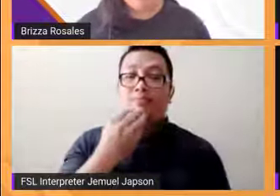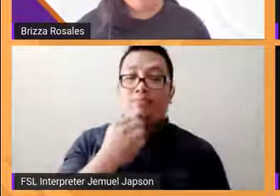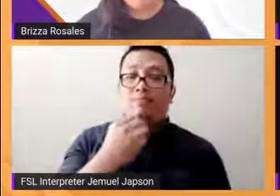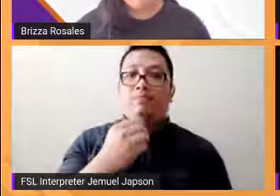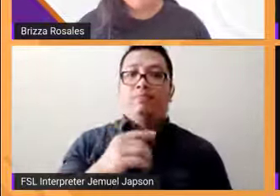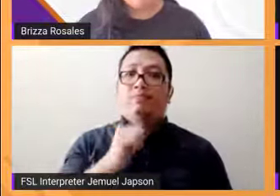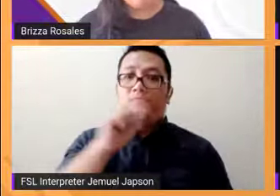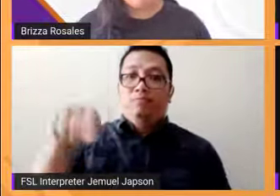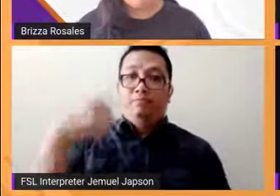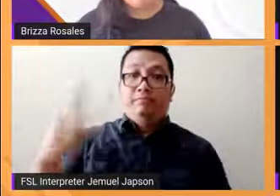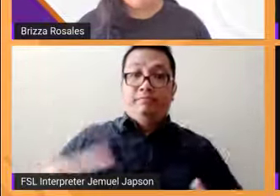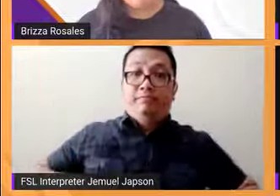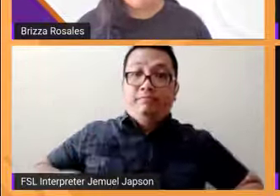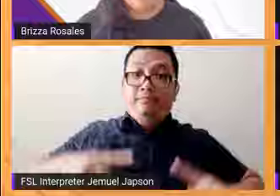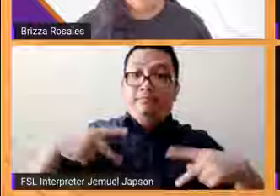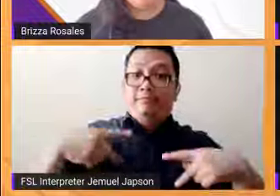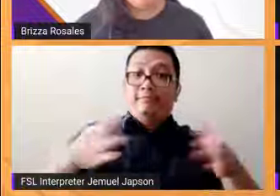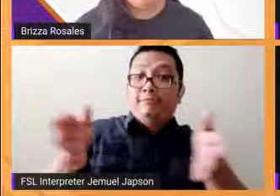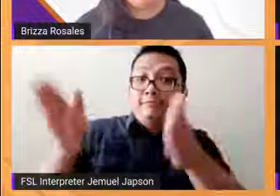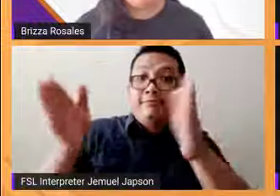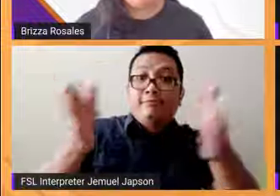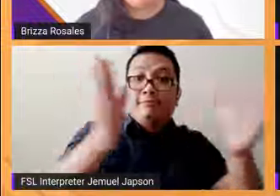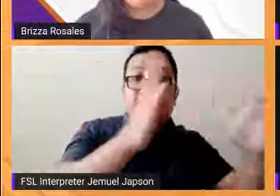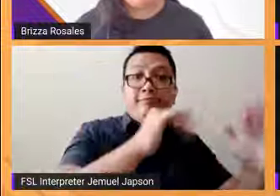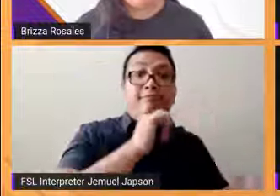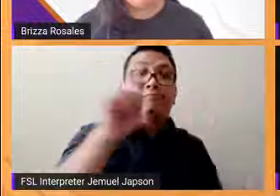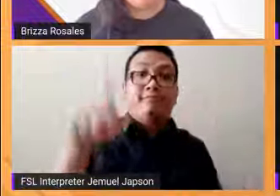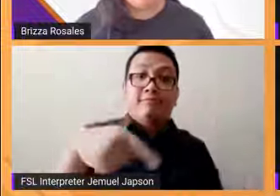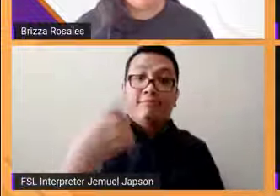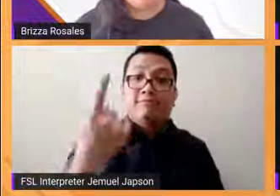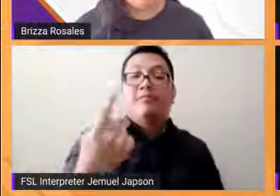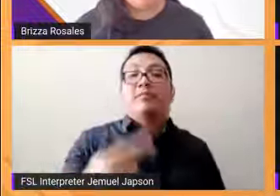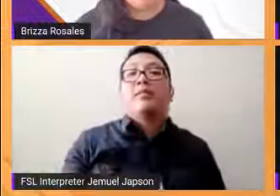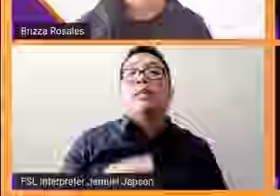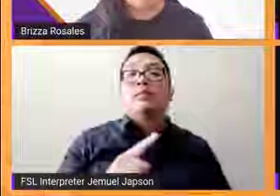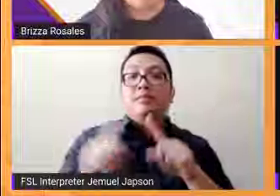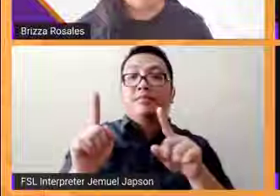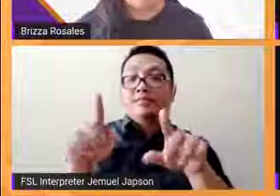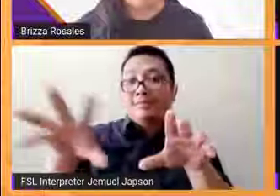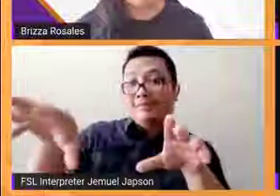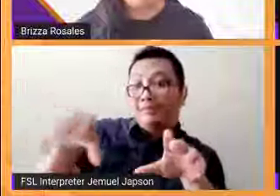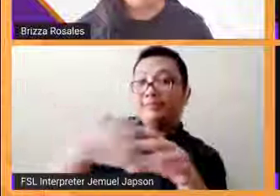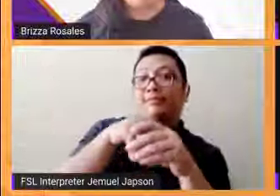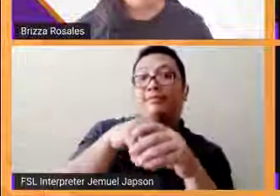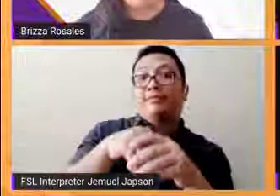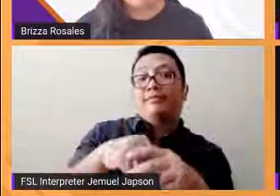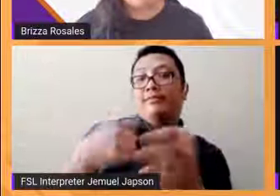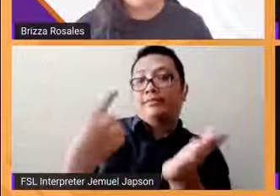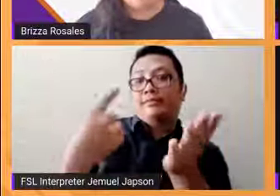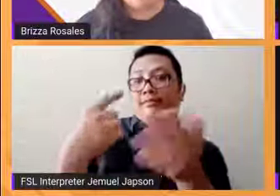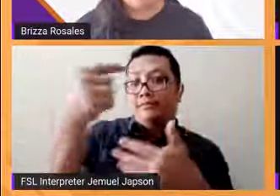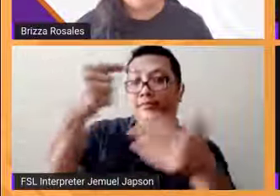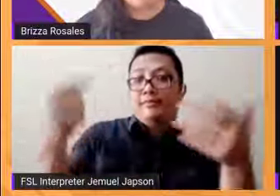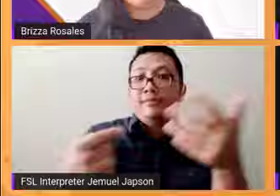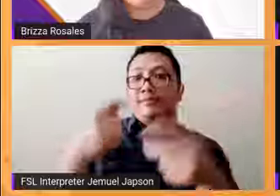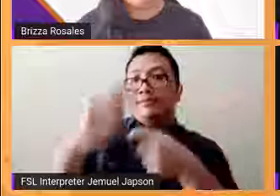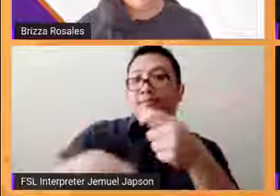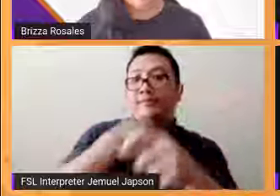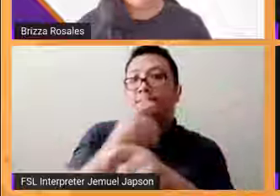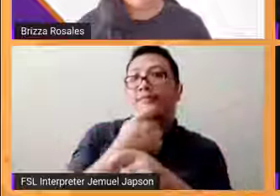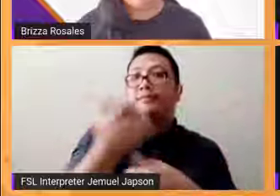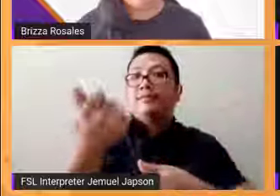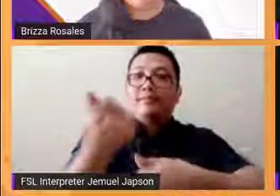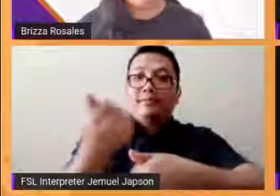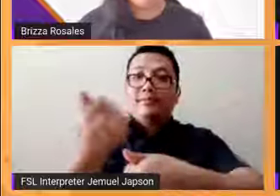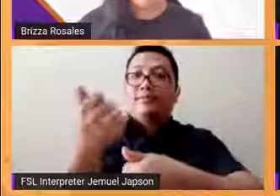yung kailangan pag handaan so nakasama na rin sa mga nabangget yung types ng assistance na kailangan